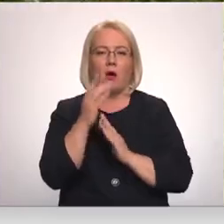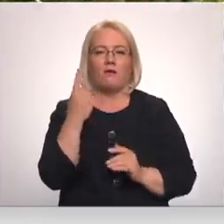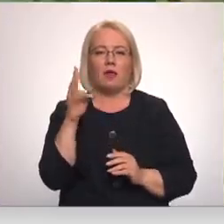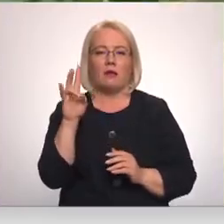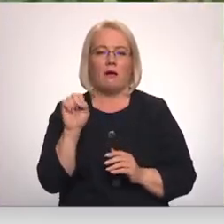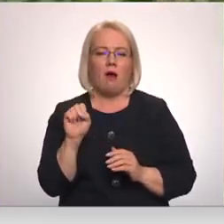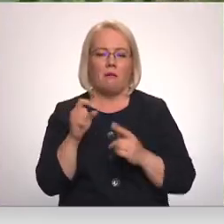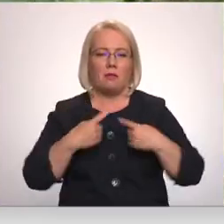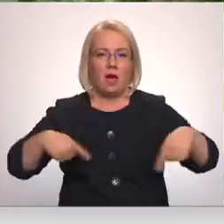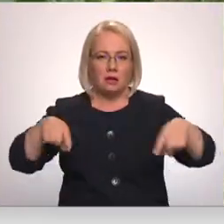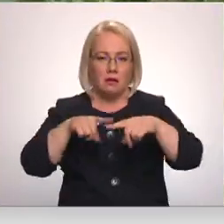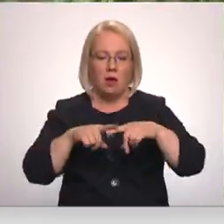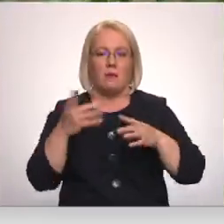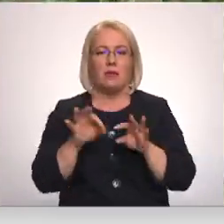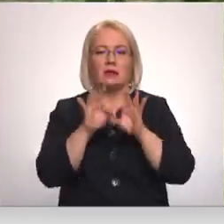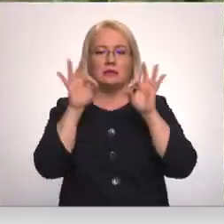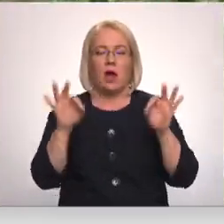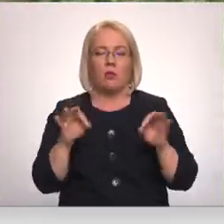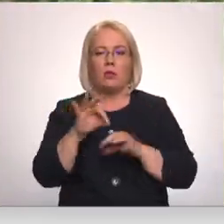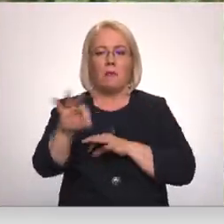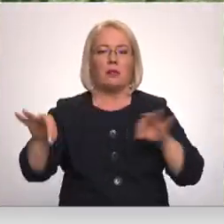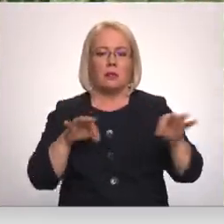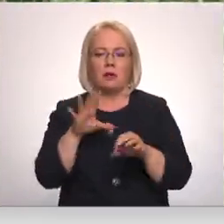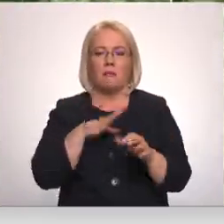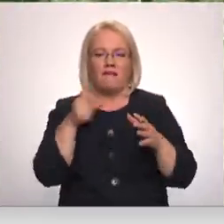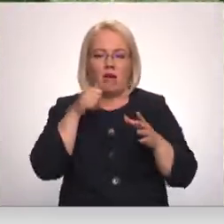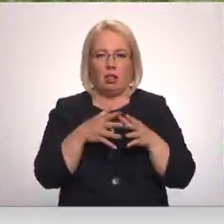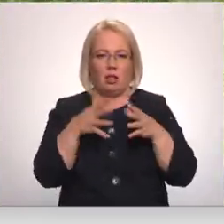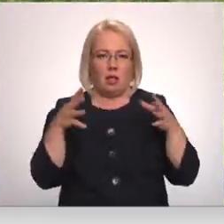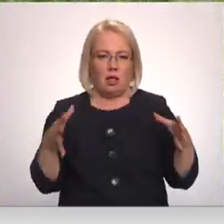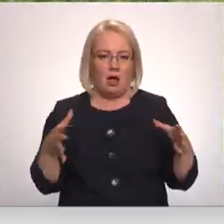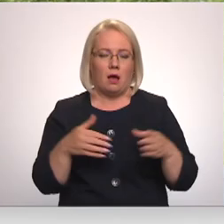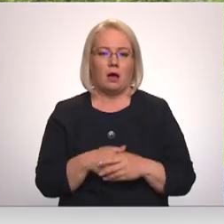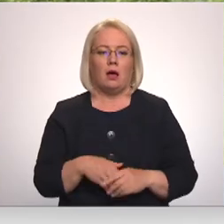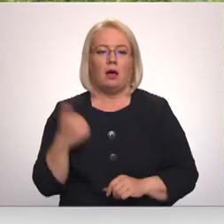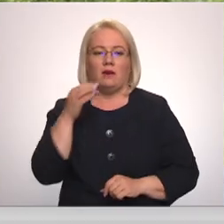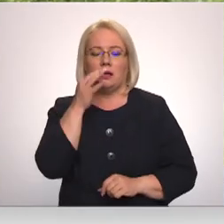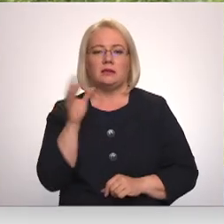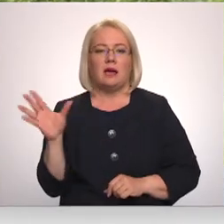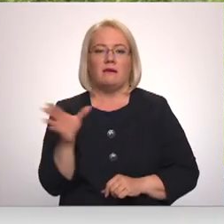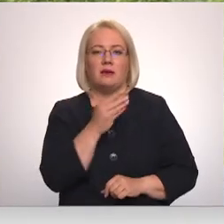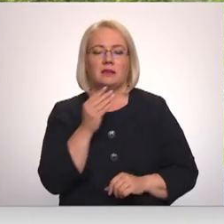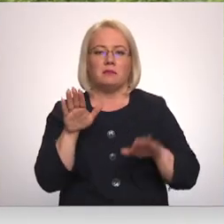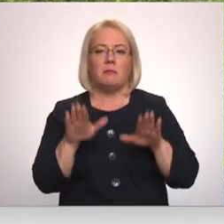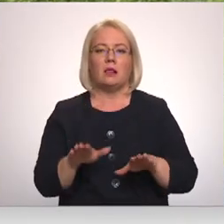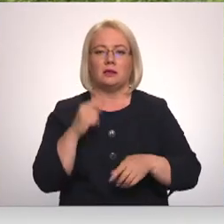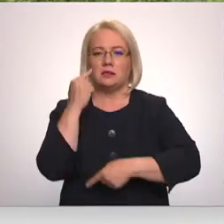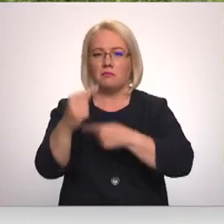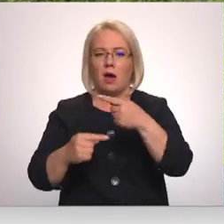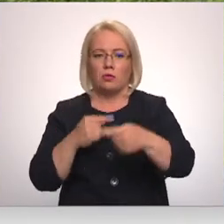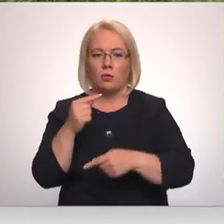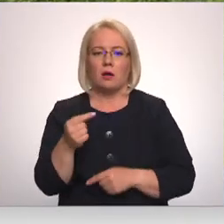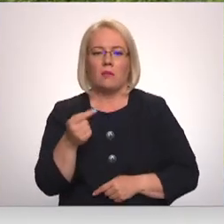platībā, taču sākotnē invadētā platība bijusi daudz lielāka. Tas ir viss jau palicis mantojumā, no